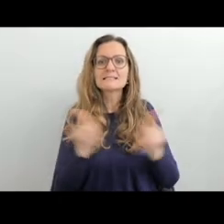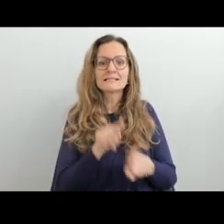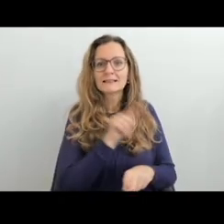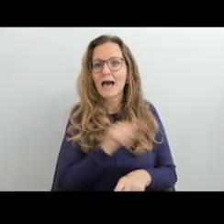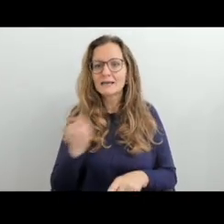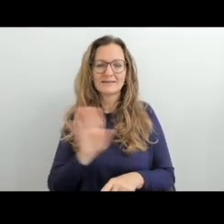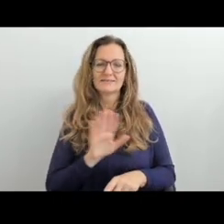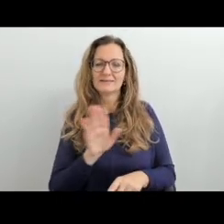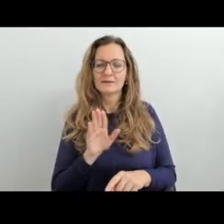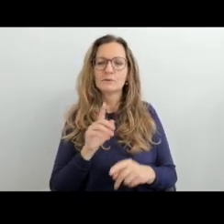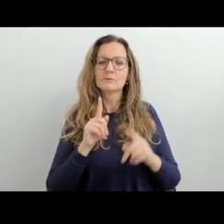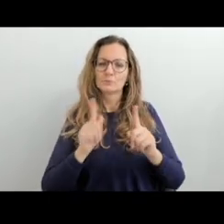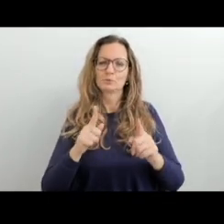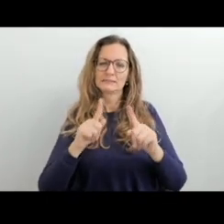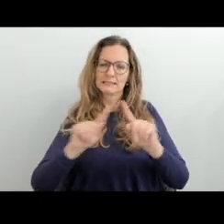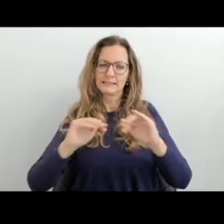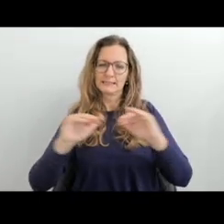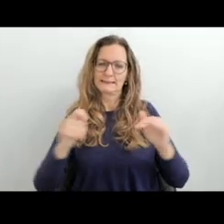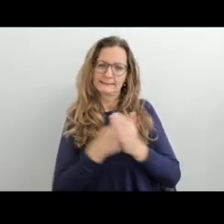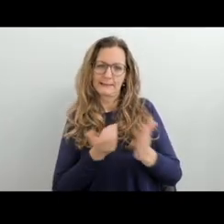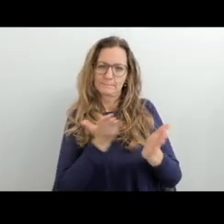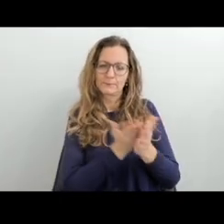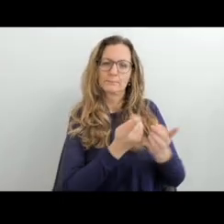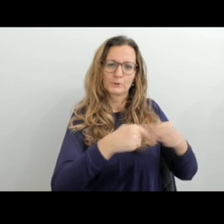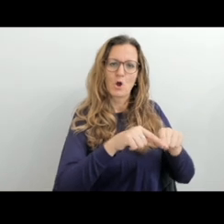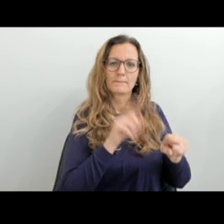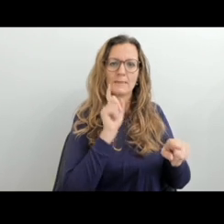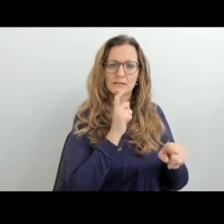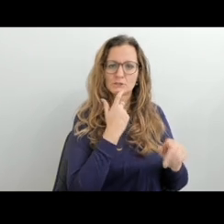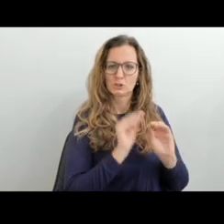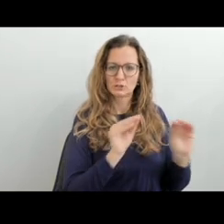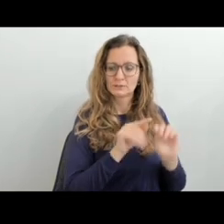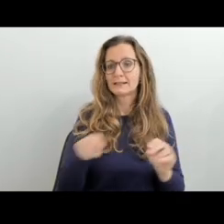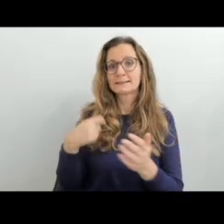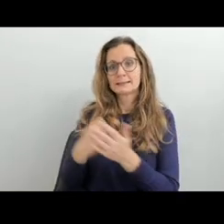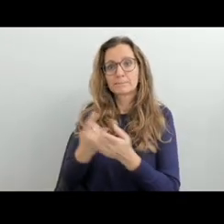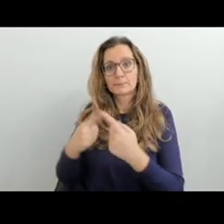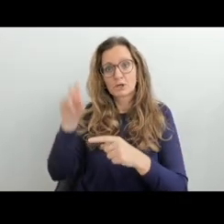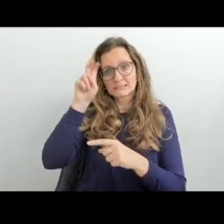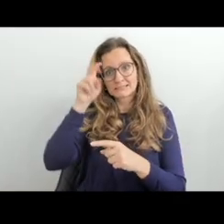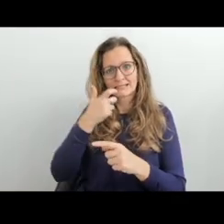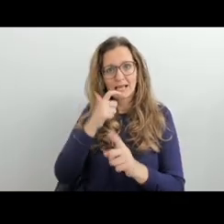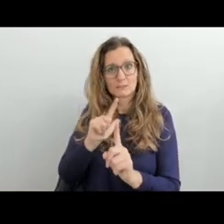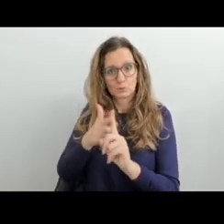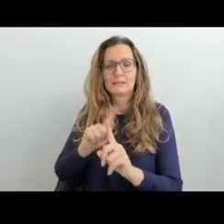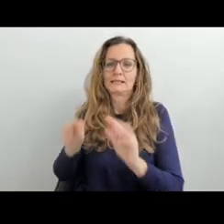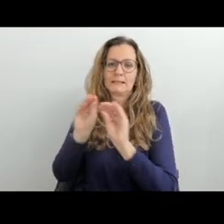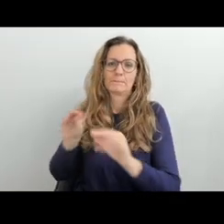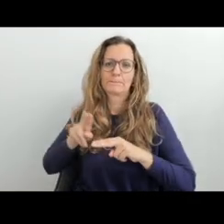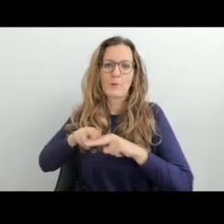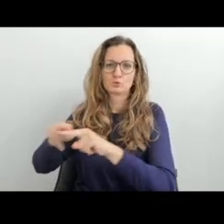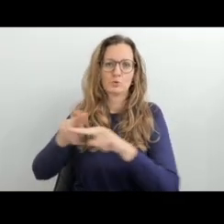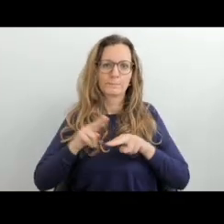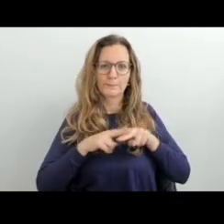Takže obě dvě tyto situace, žáci s českým znakovým jazykem jako L1 a žáci s českým znakovým jazykem jako L2